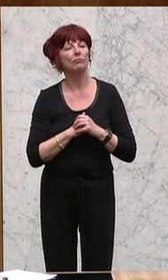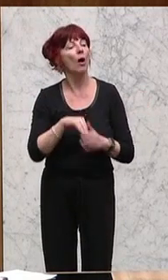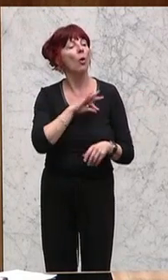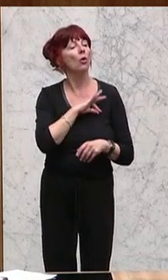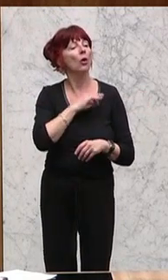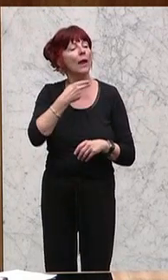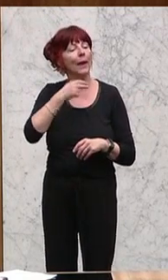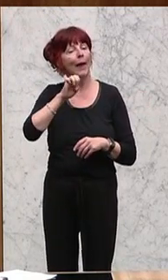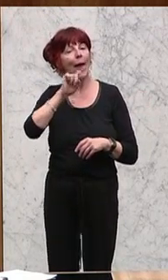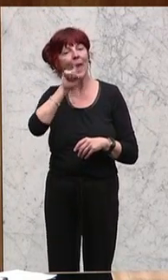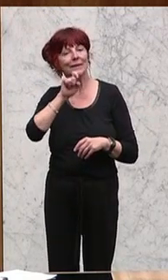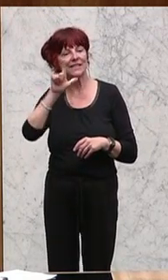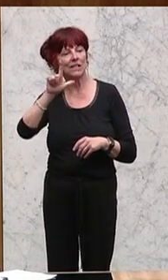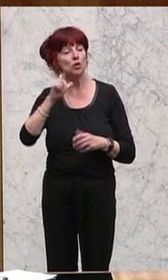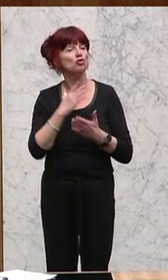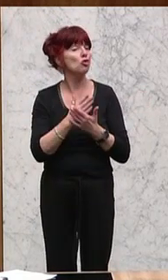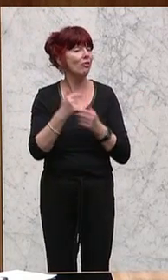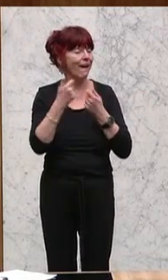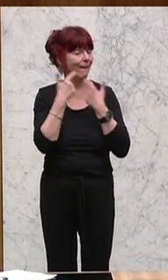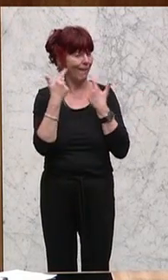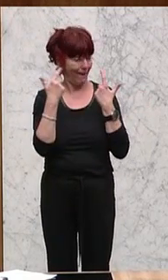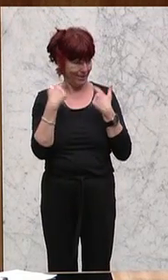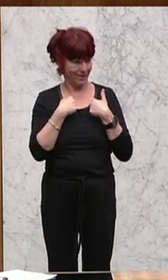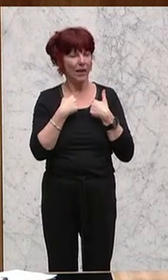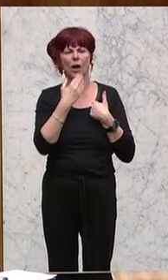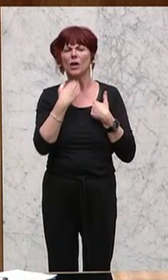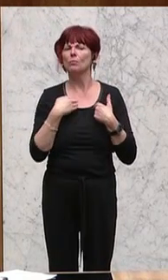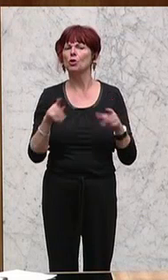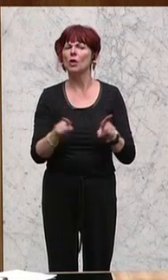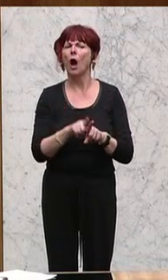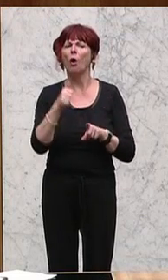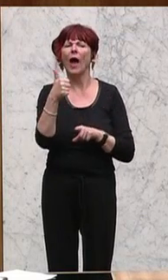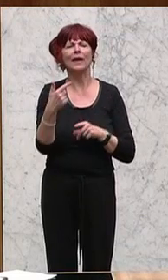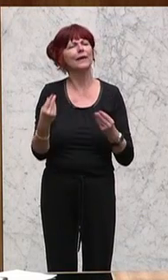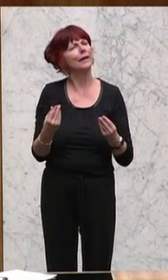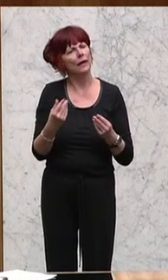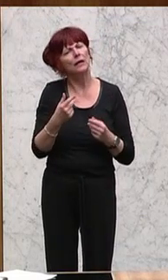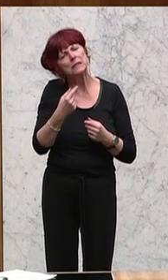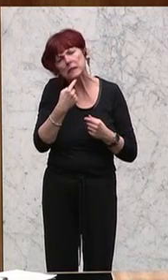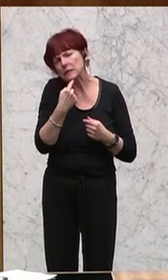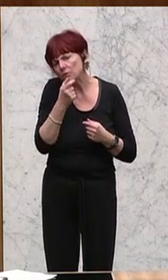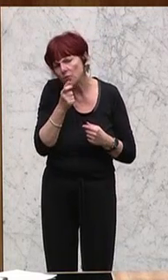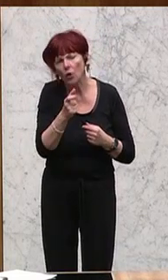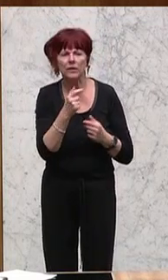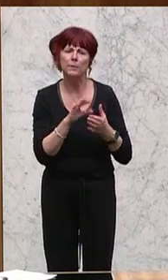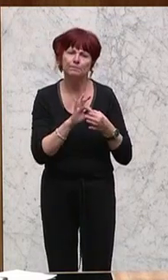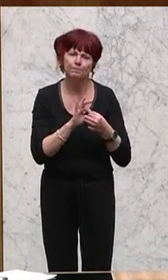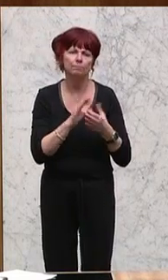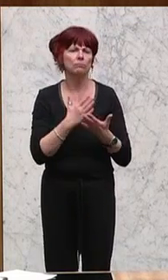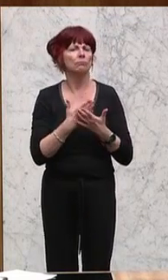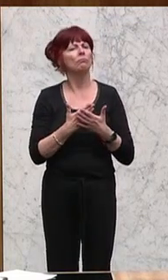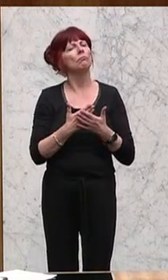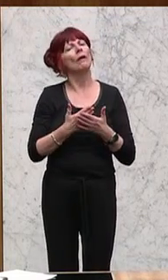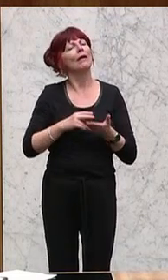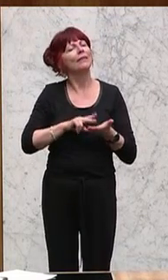Heinzel hat es ja schon erklärt, ich möchte auch ein paar Worte zur Einführung der digitalen Vignette sagen. Vielleicht